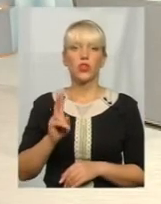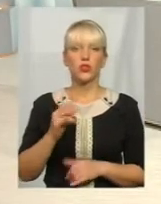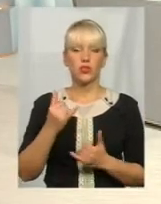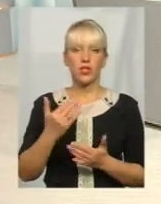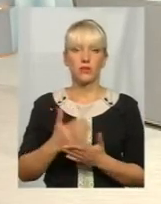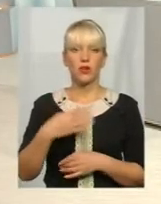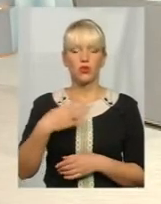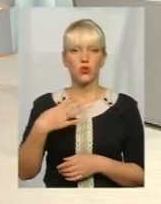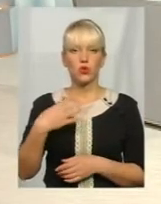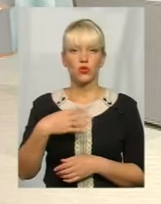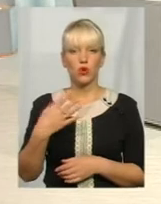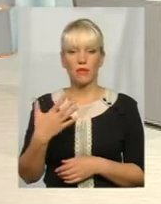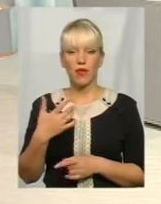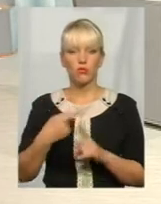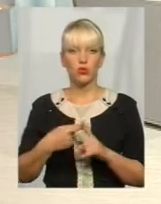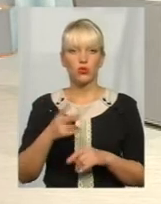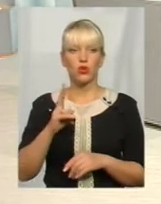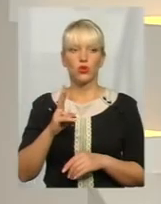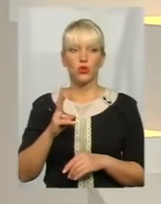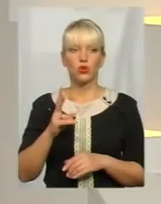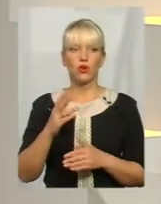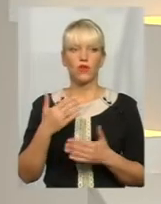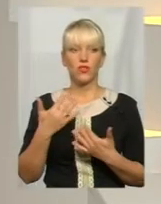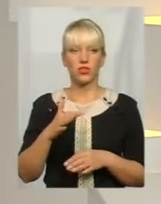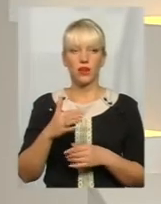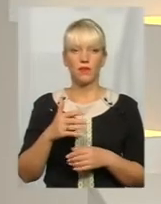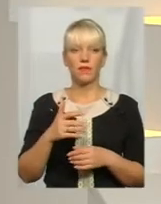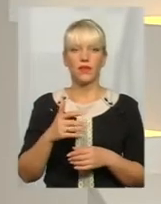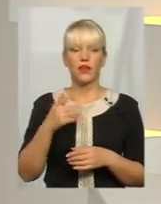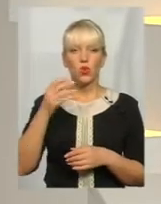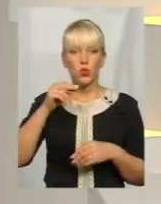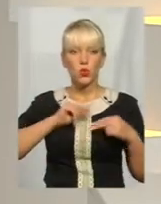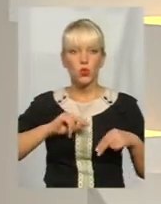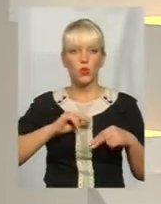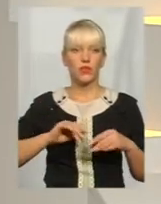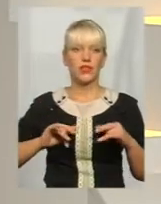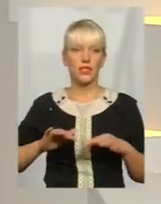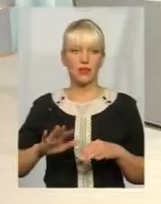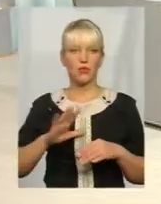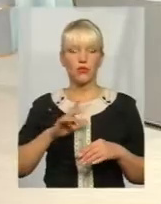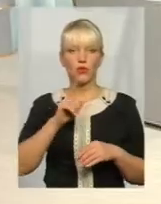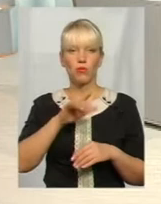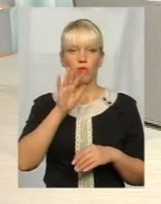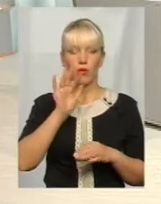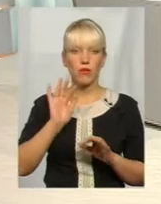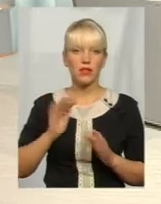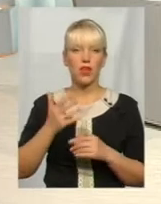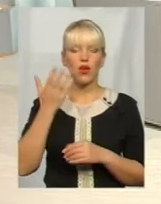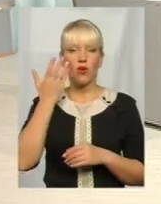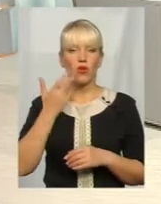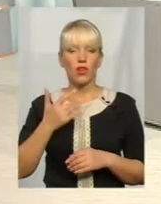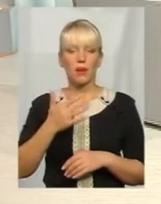мають 40-45+, які якраз розквіт їхньої трудової діяльності був в той момент, коли дуже багато,